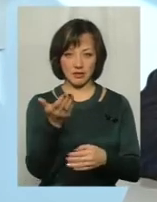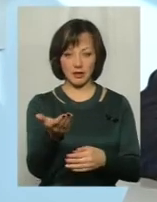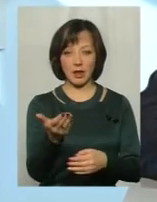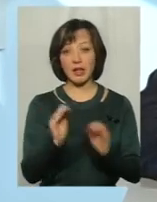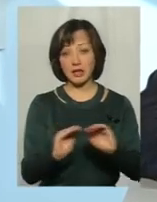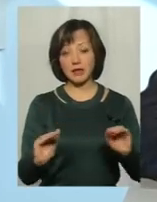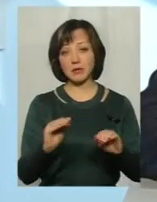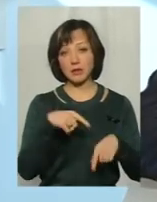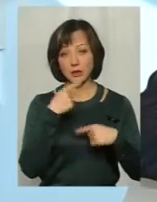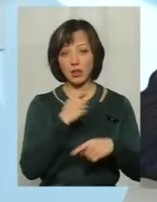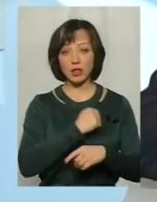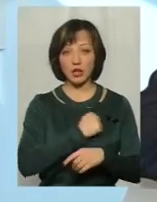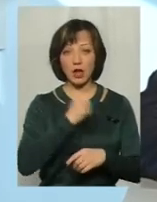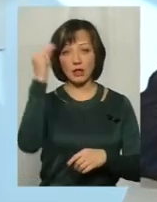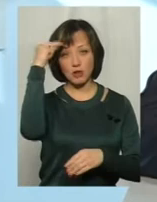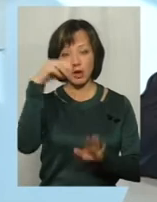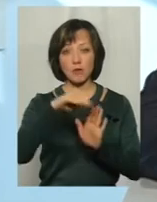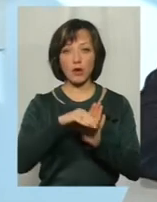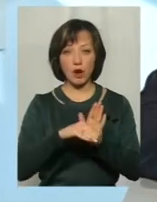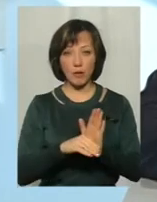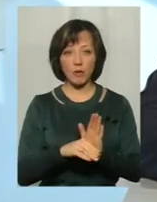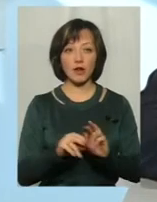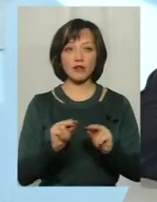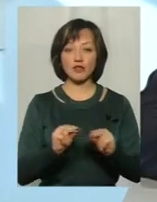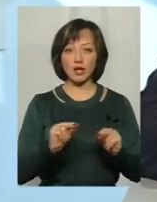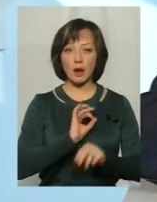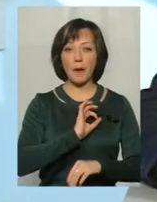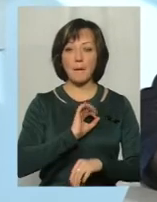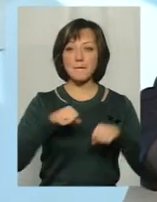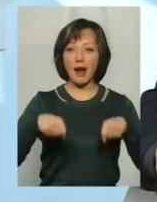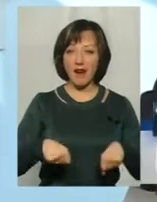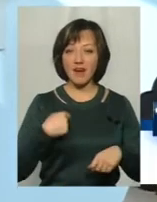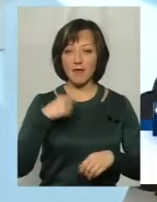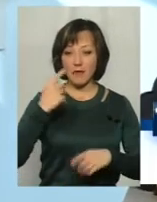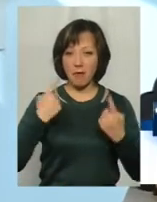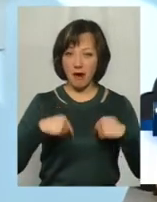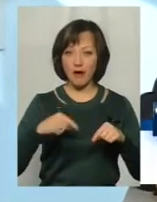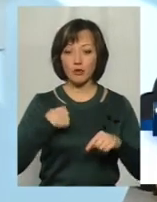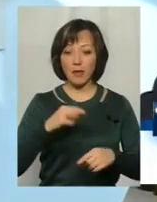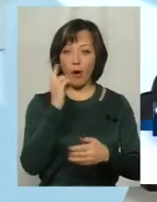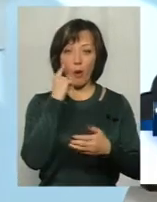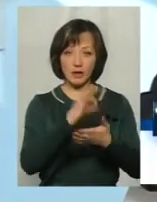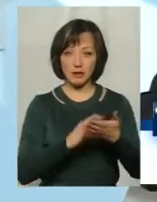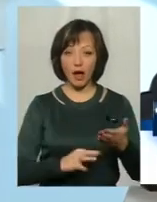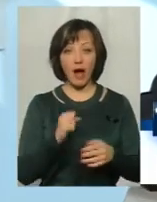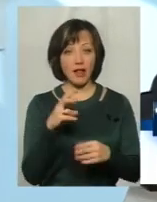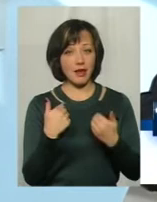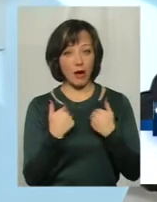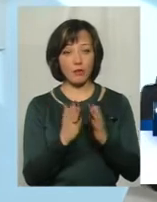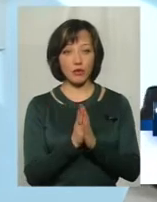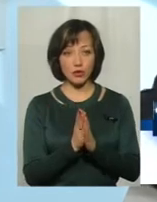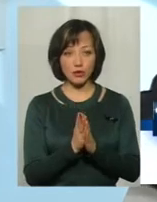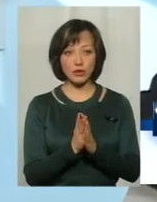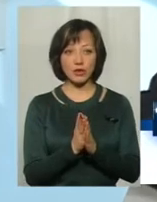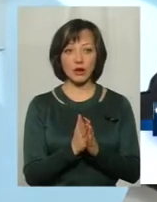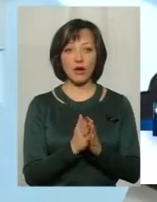кажу дітям, на жаль, навчальна програма, як вчитель правонавства, вона вимагає, щоб я відповідно ставив оцінки. Але я прошу від них,